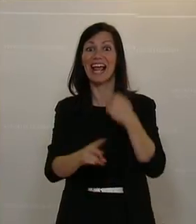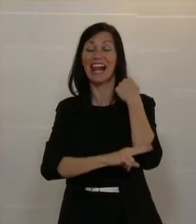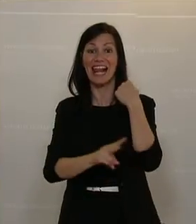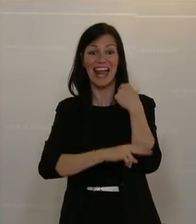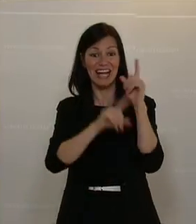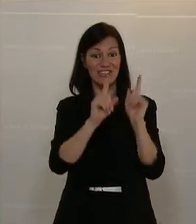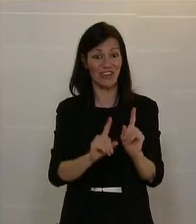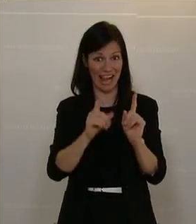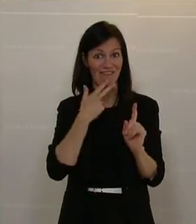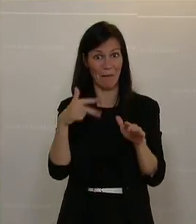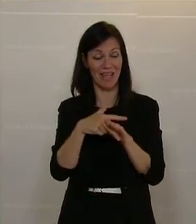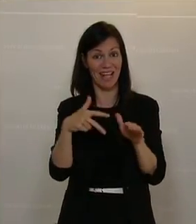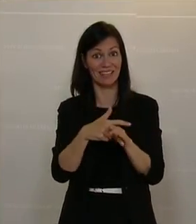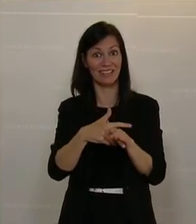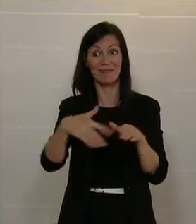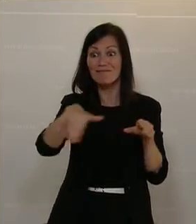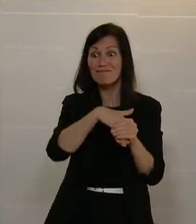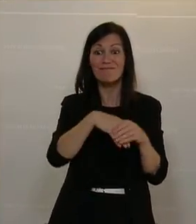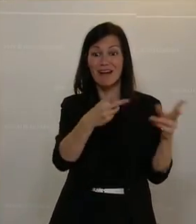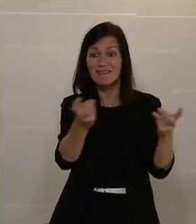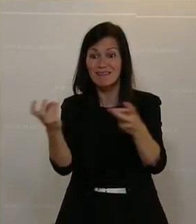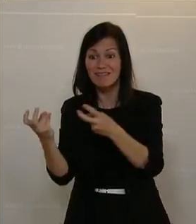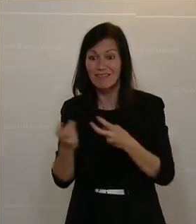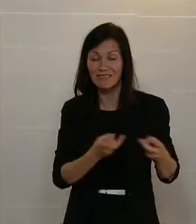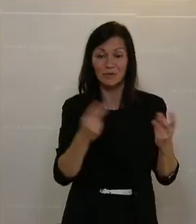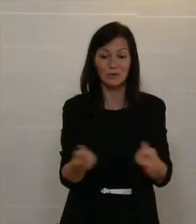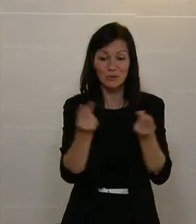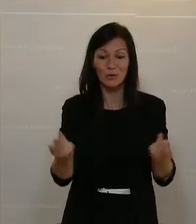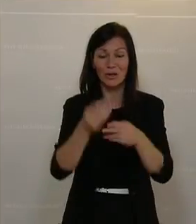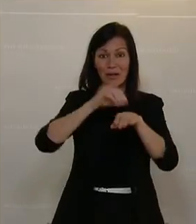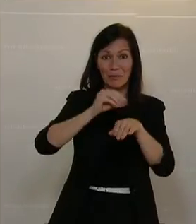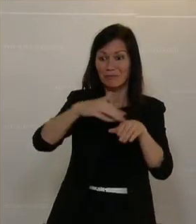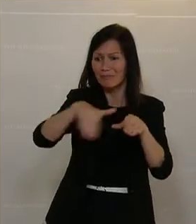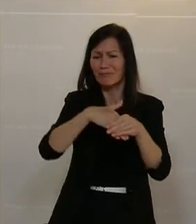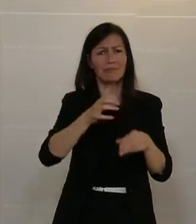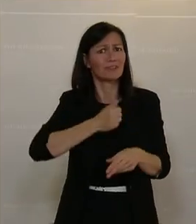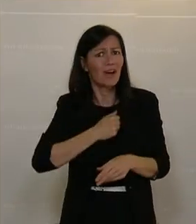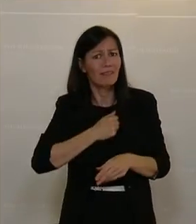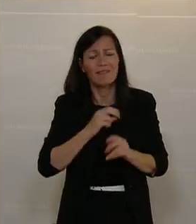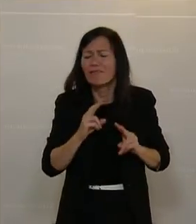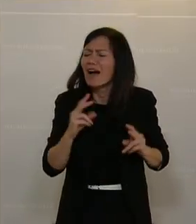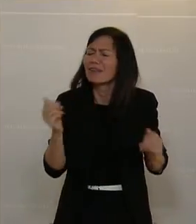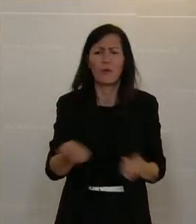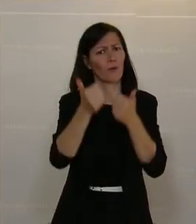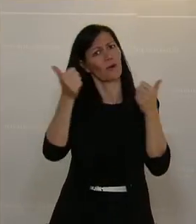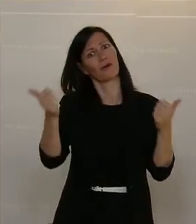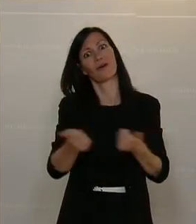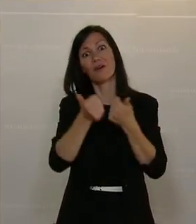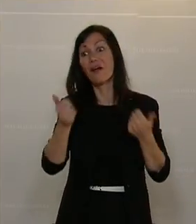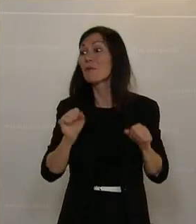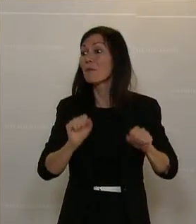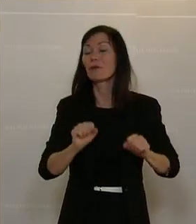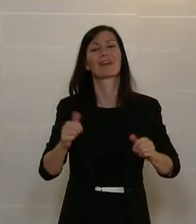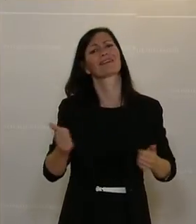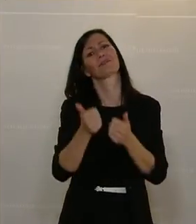Menschen mit Behinderung ermittelt und eingemeldet. Und ich halte das für wirklich großartig. Das sieht man, was für ein Potenzial es